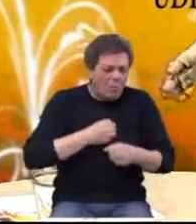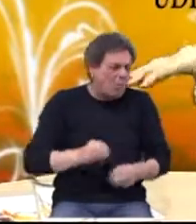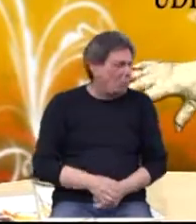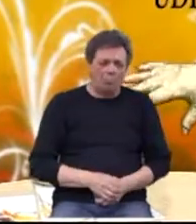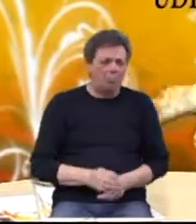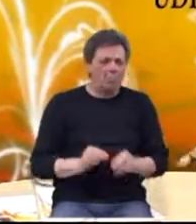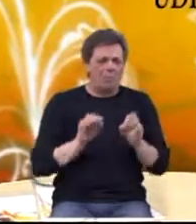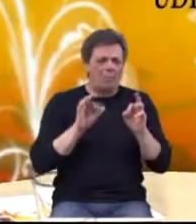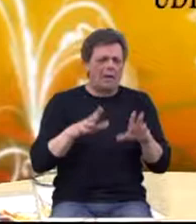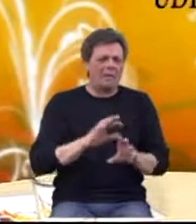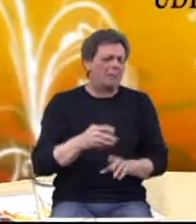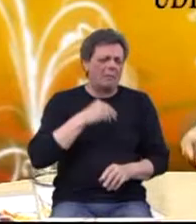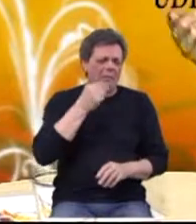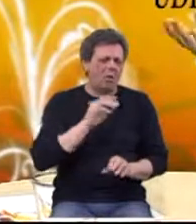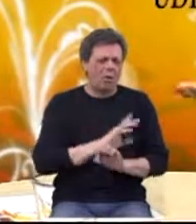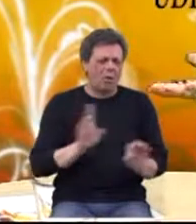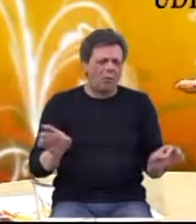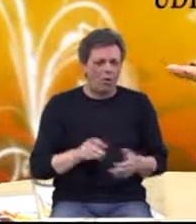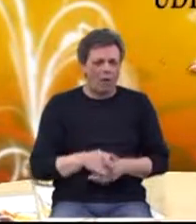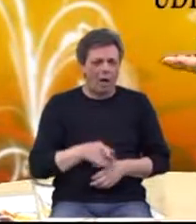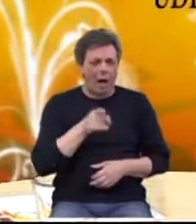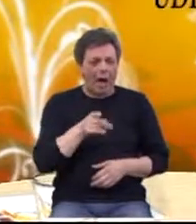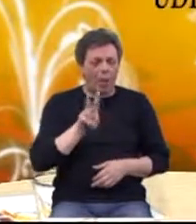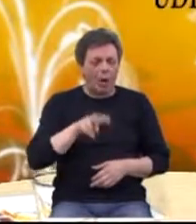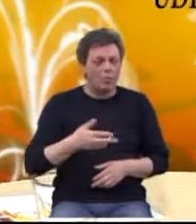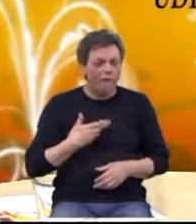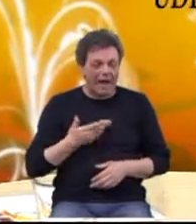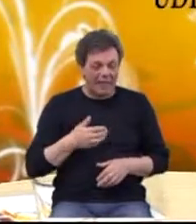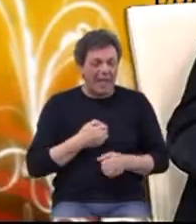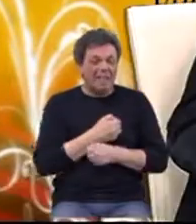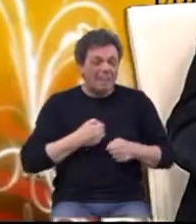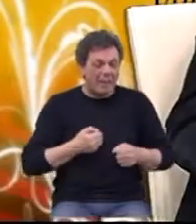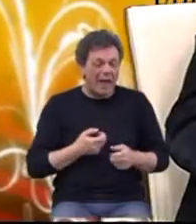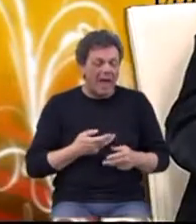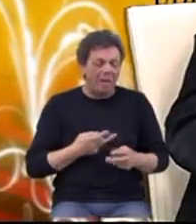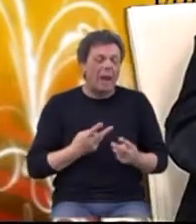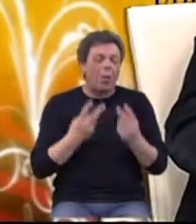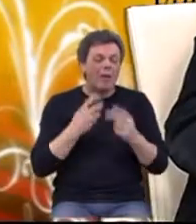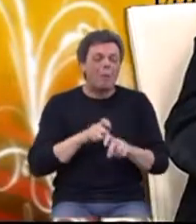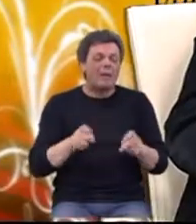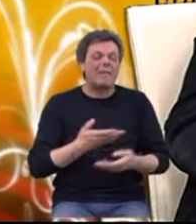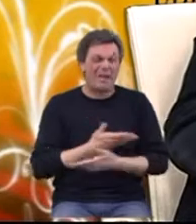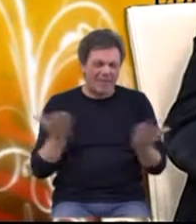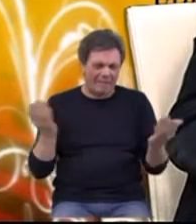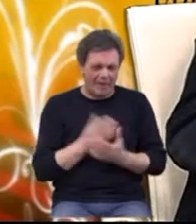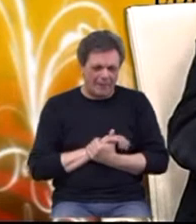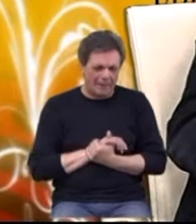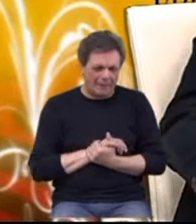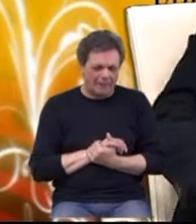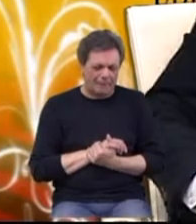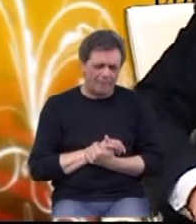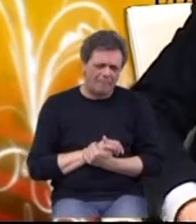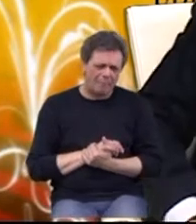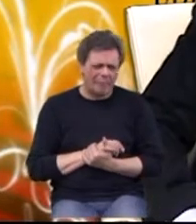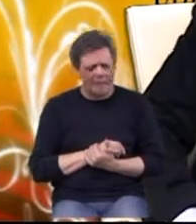uvijek se gurala u neki zakutak. A ona je sve nosila na svom dlanu, jel' tako? Vi to isto kažete. ja bih rekao